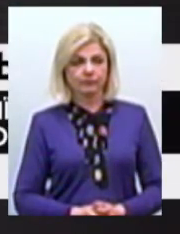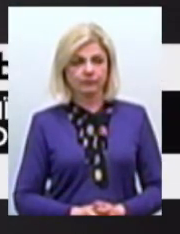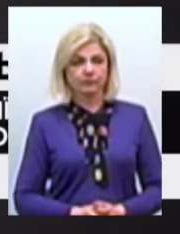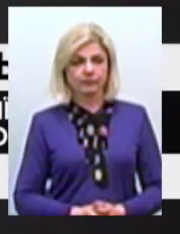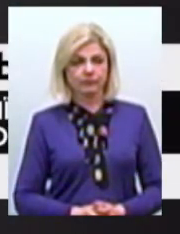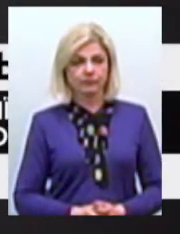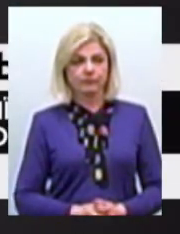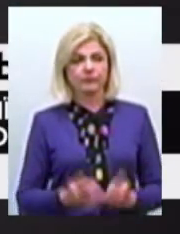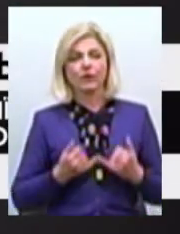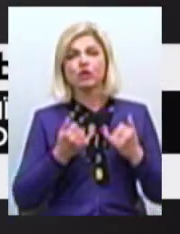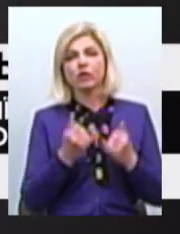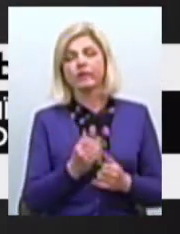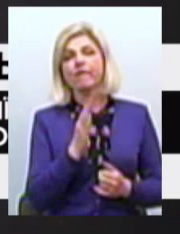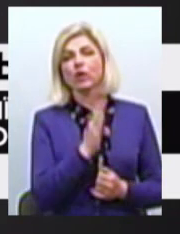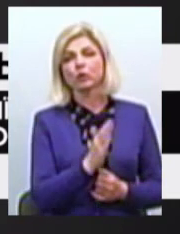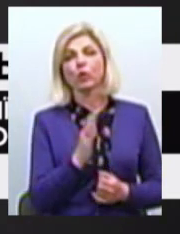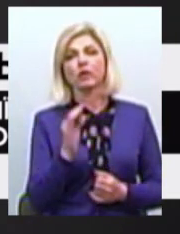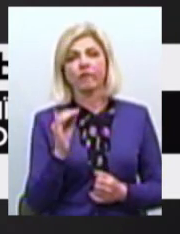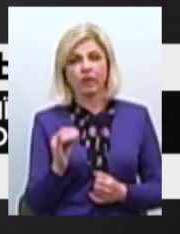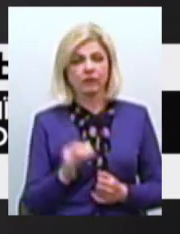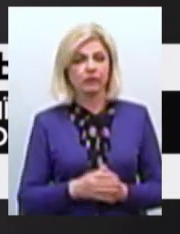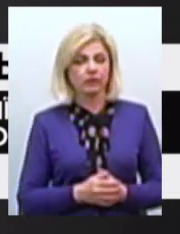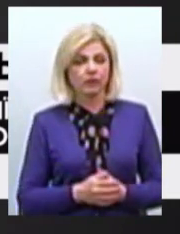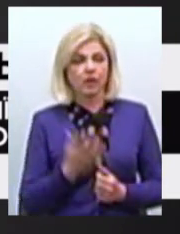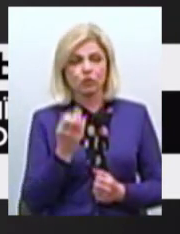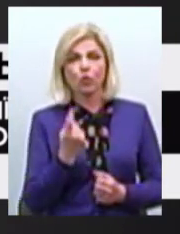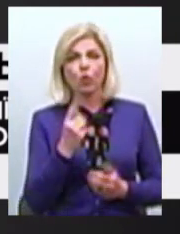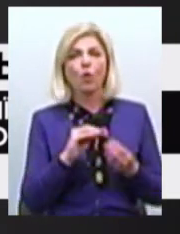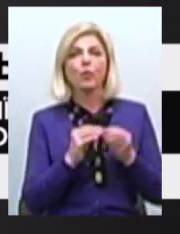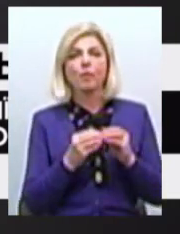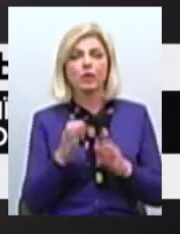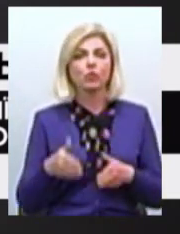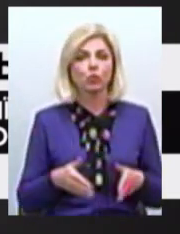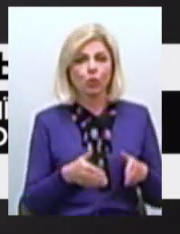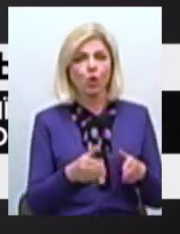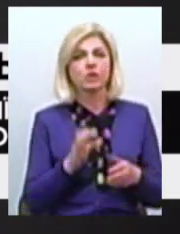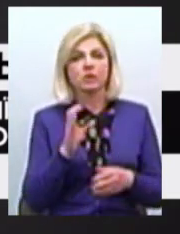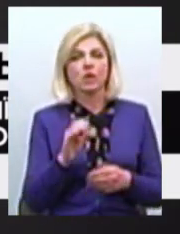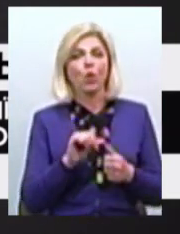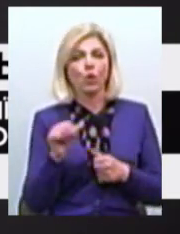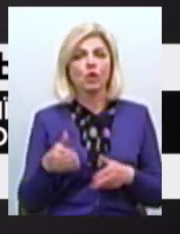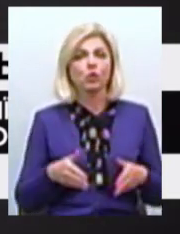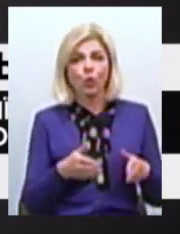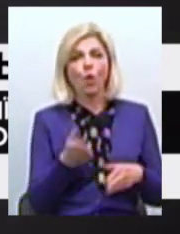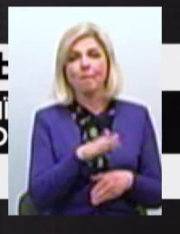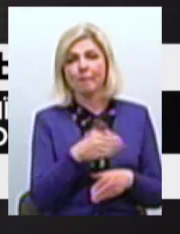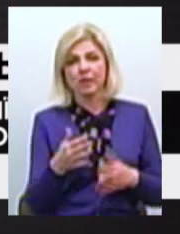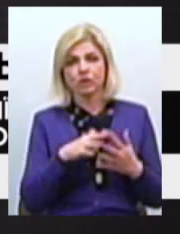Шановна Вікторія Вікторівна Ці ми здається величезна проблема З дорогами Особливо з дорогами між селами